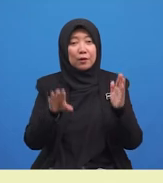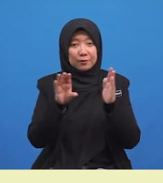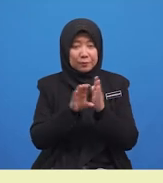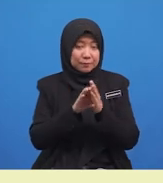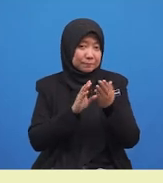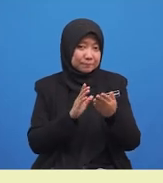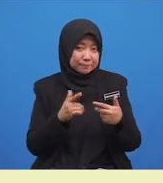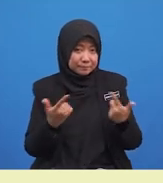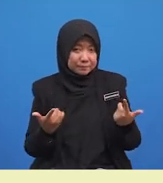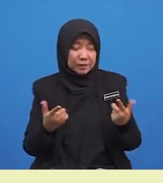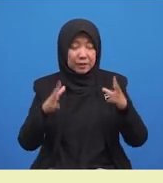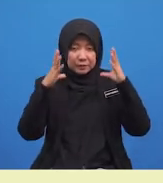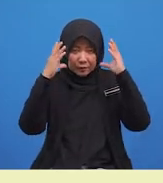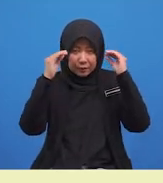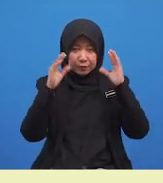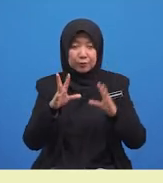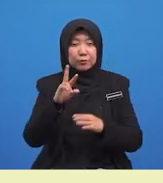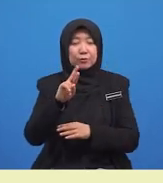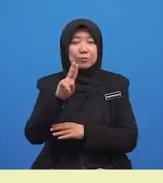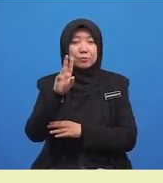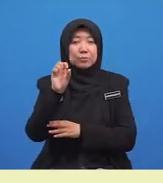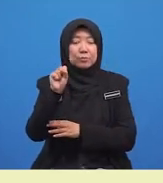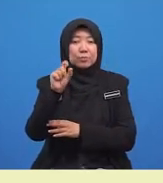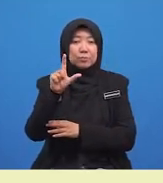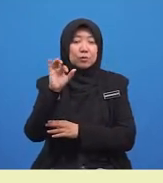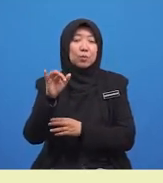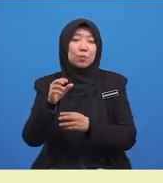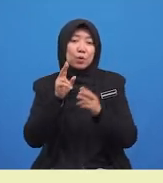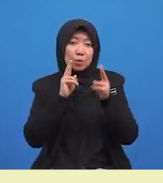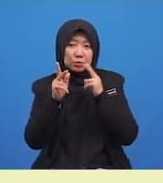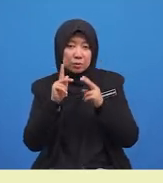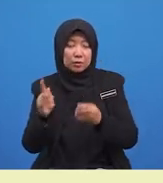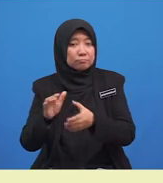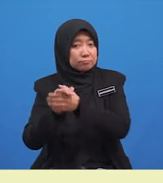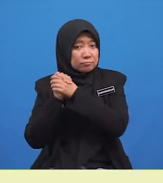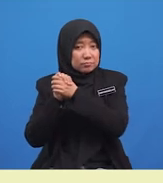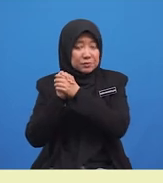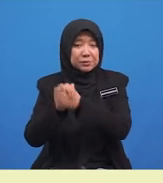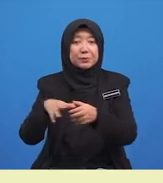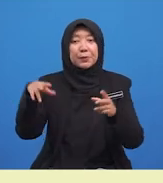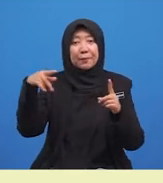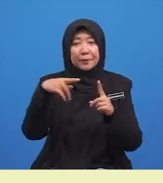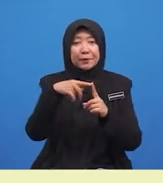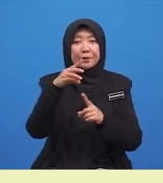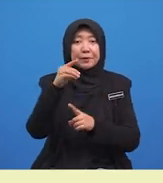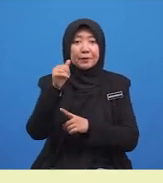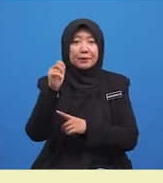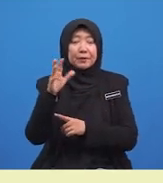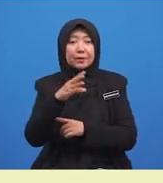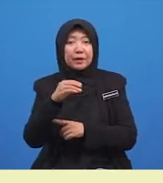Cikgu Rosli mengucapkan tahniah kepada Dania dan Farhana.